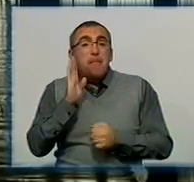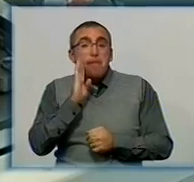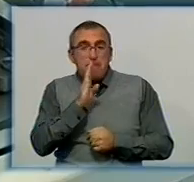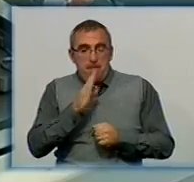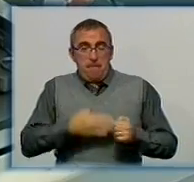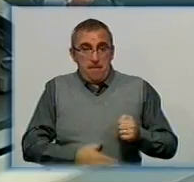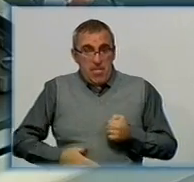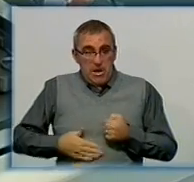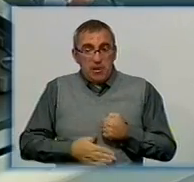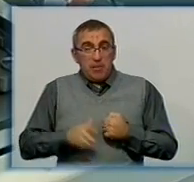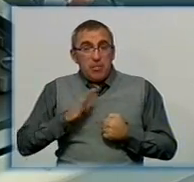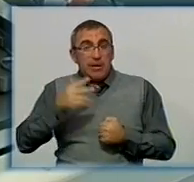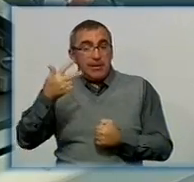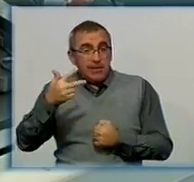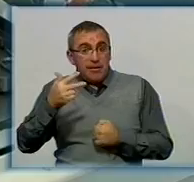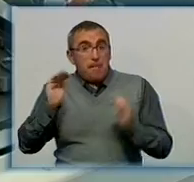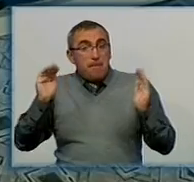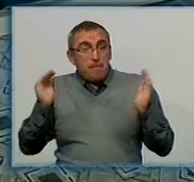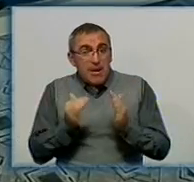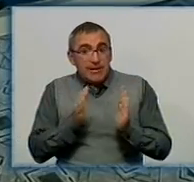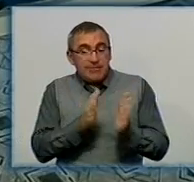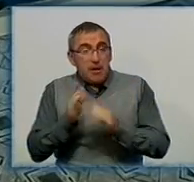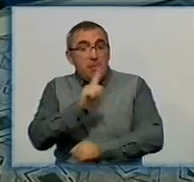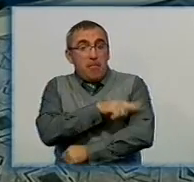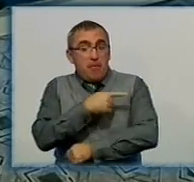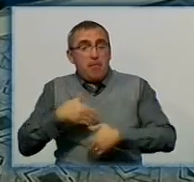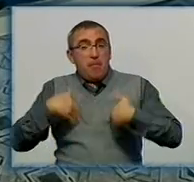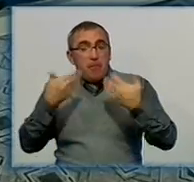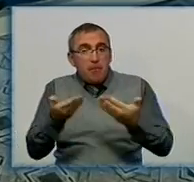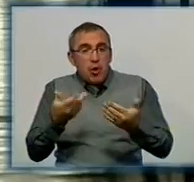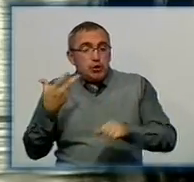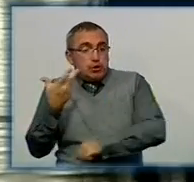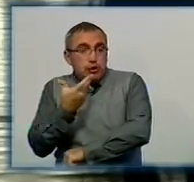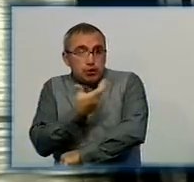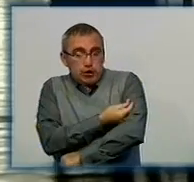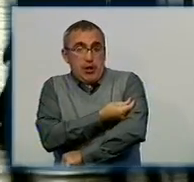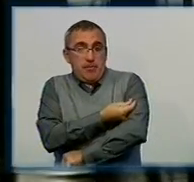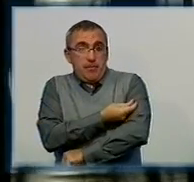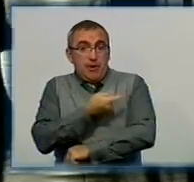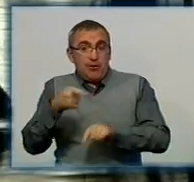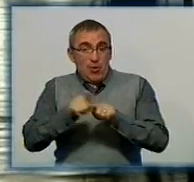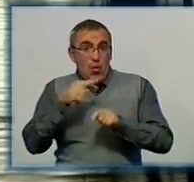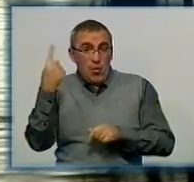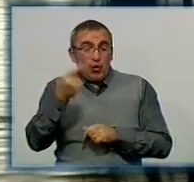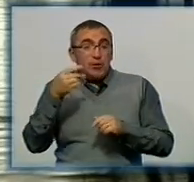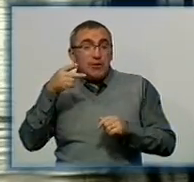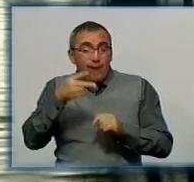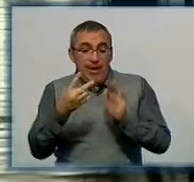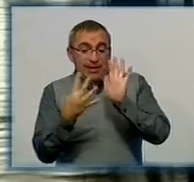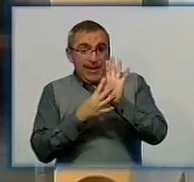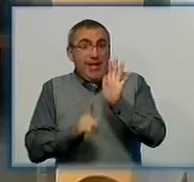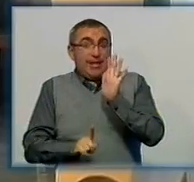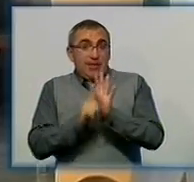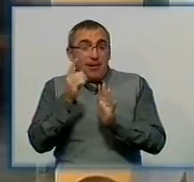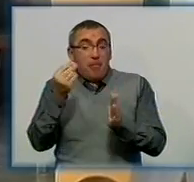35 років. Аби зменшити статистику, медики пропонують щеплення. Такі ін'єкції в області почали робити ще у 2009-му.